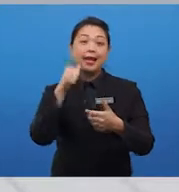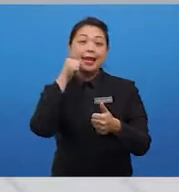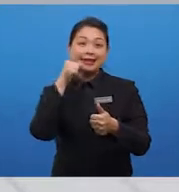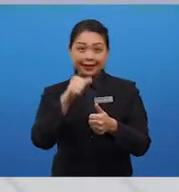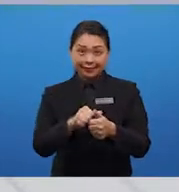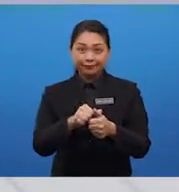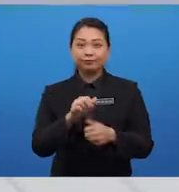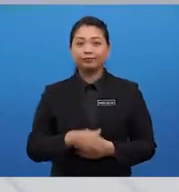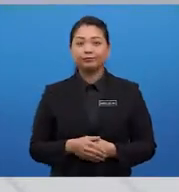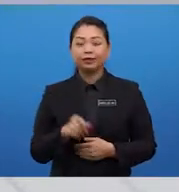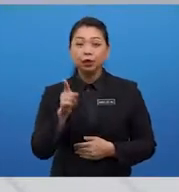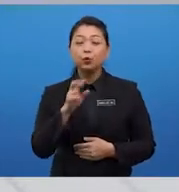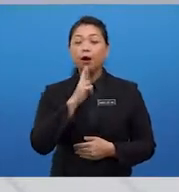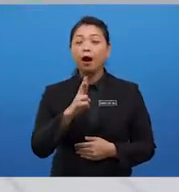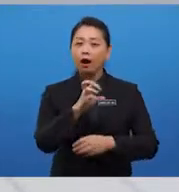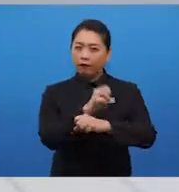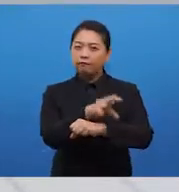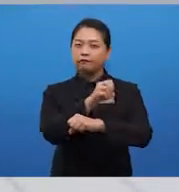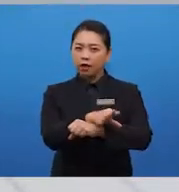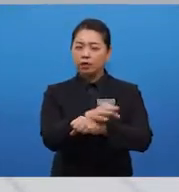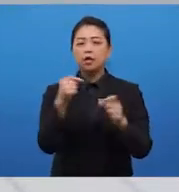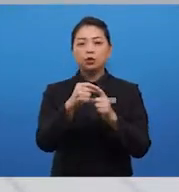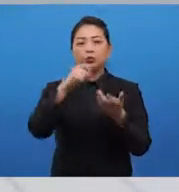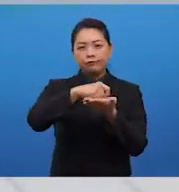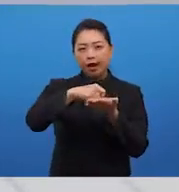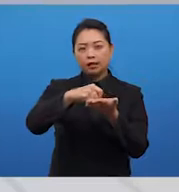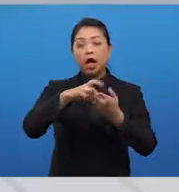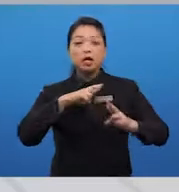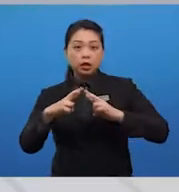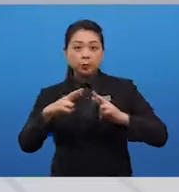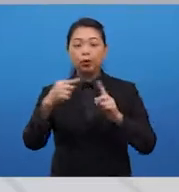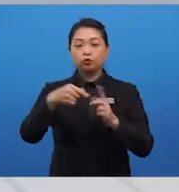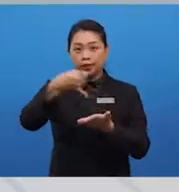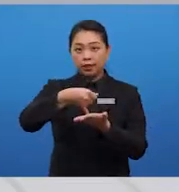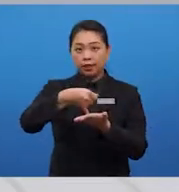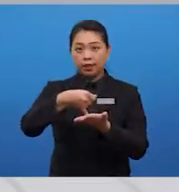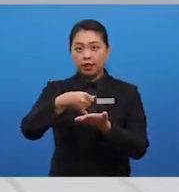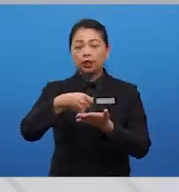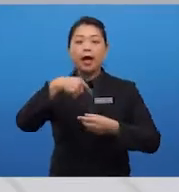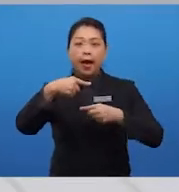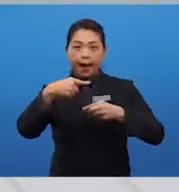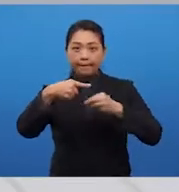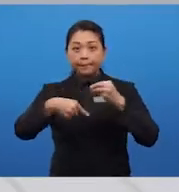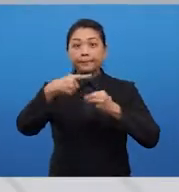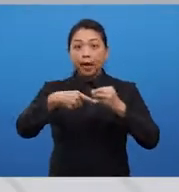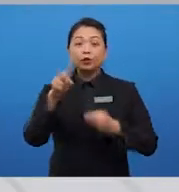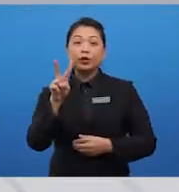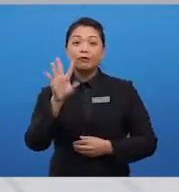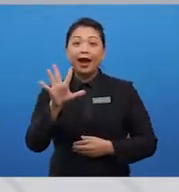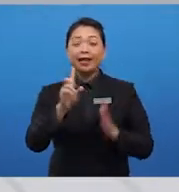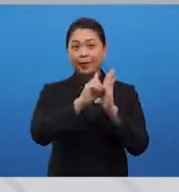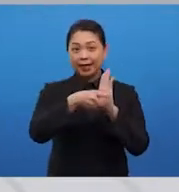anda boleh melakukan untuk menulis dengan responan dalam tulisan dalam sekitar 25 minit